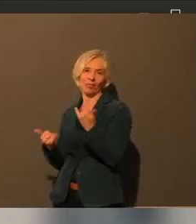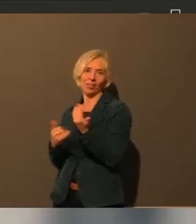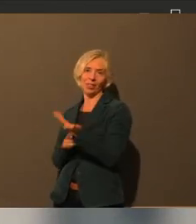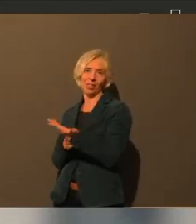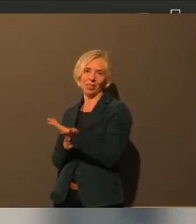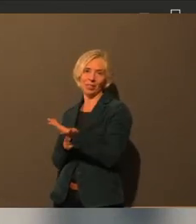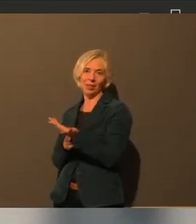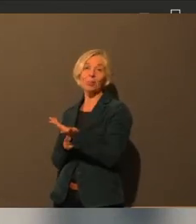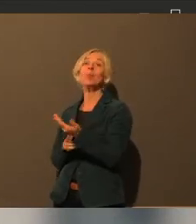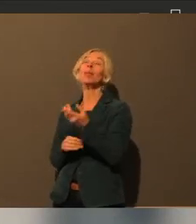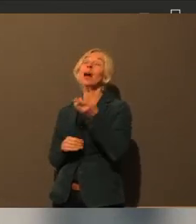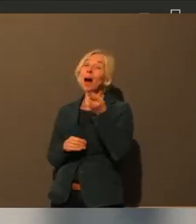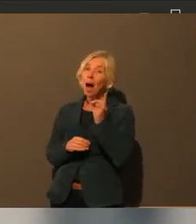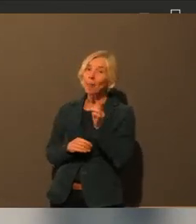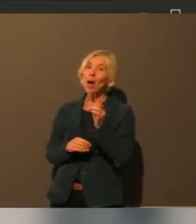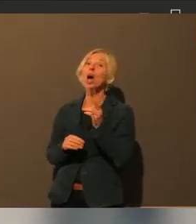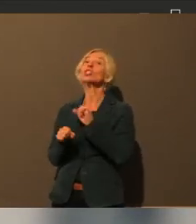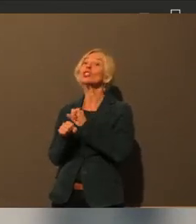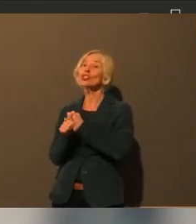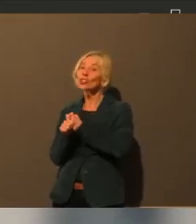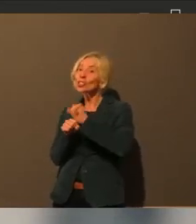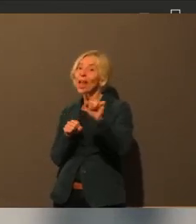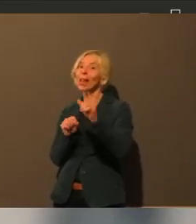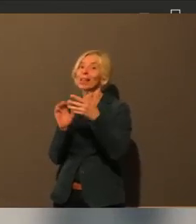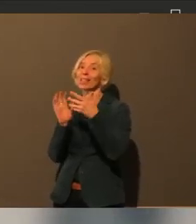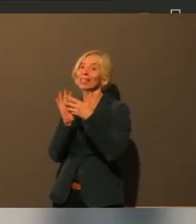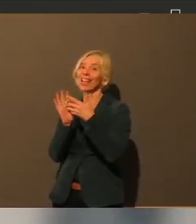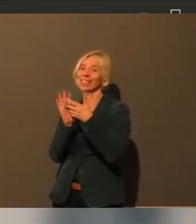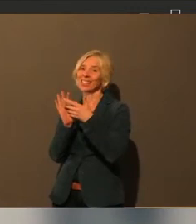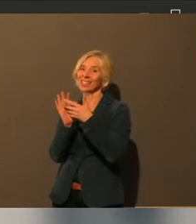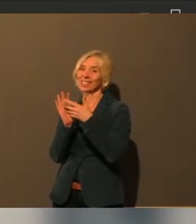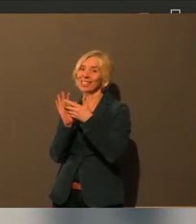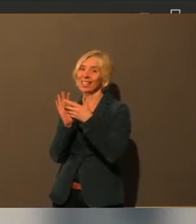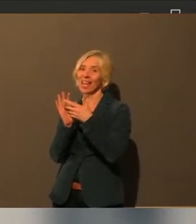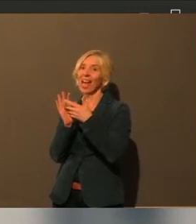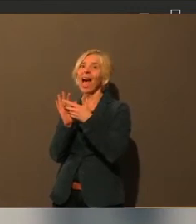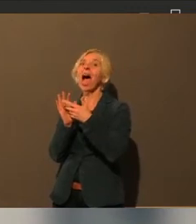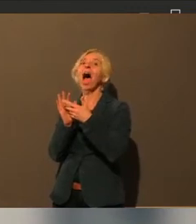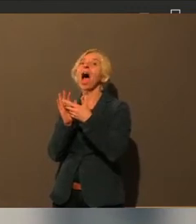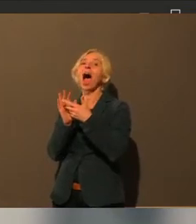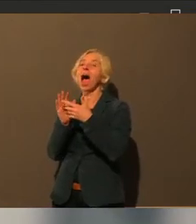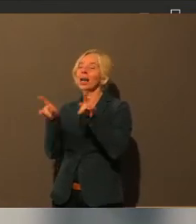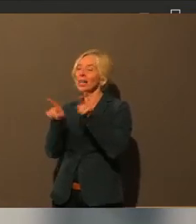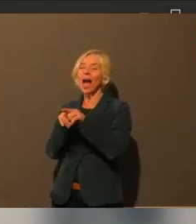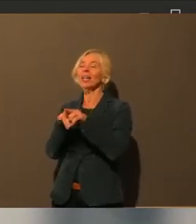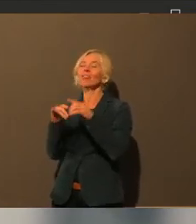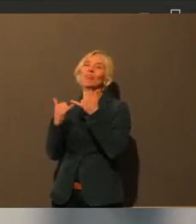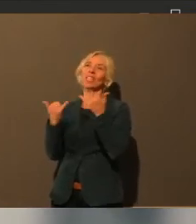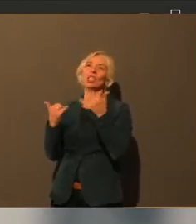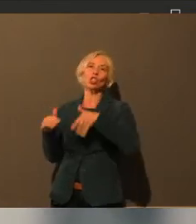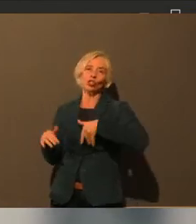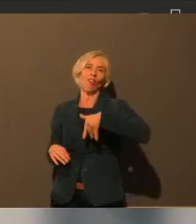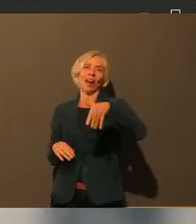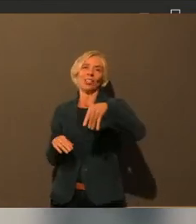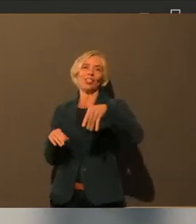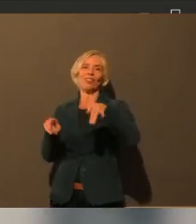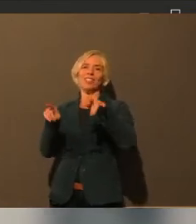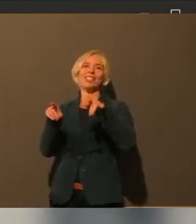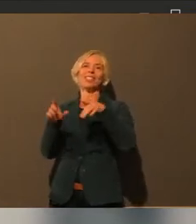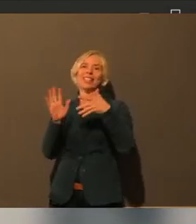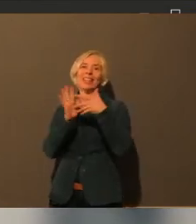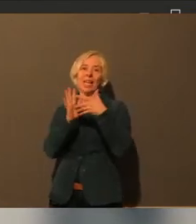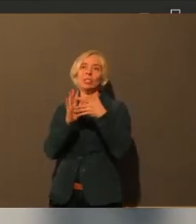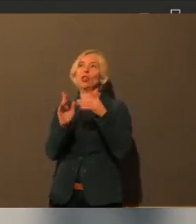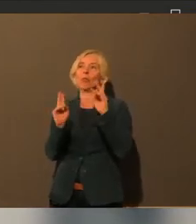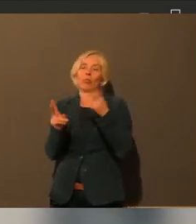auch nochmal ausdrücklich sagen, so ein Schnelltest für Corona funktioniert nicht wie ein Schwangerschaftstest, der selber sehr ohne Probleme